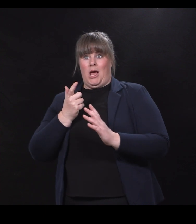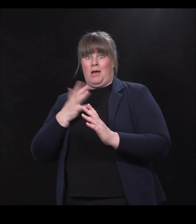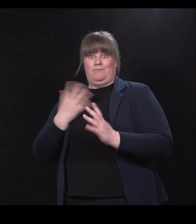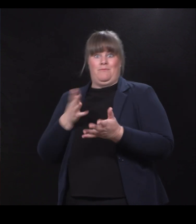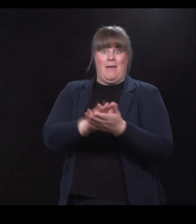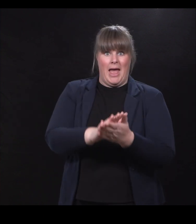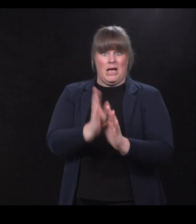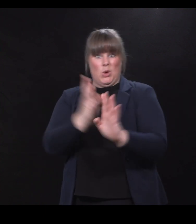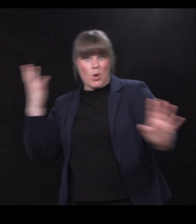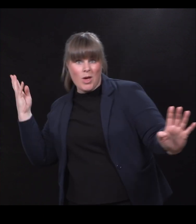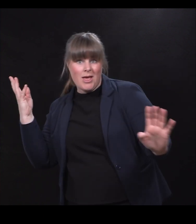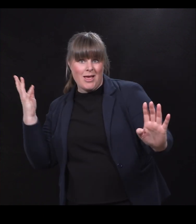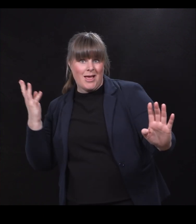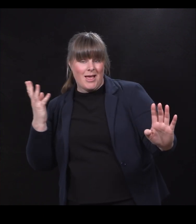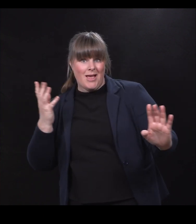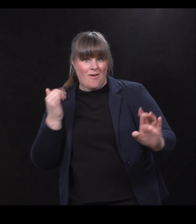med?